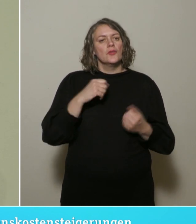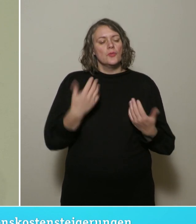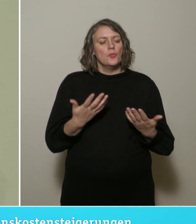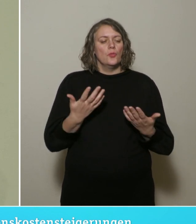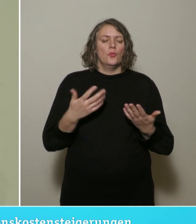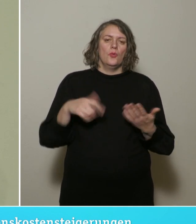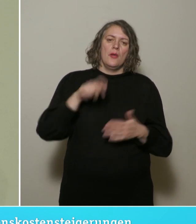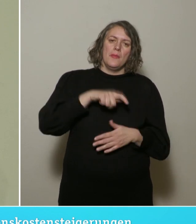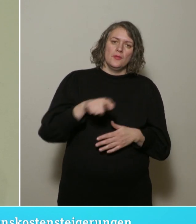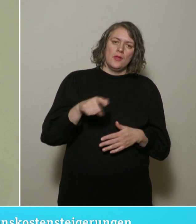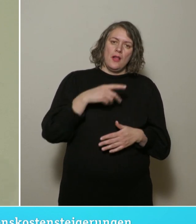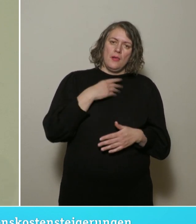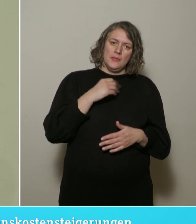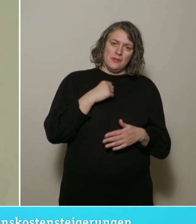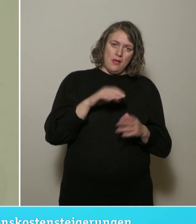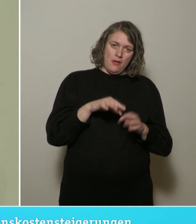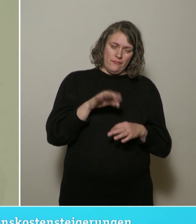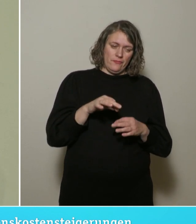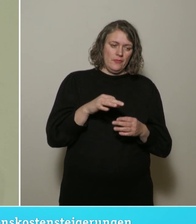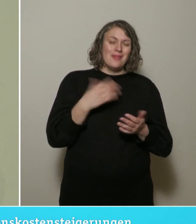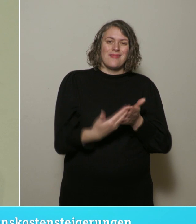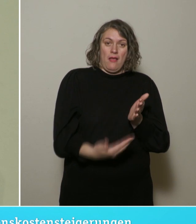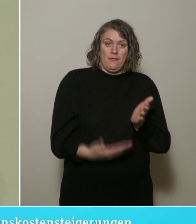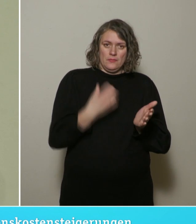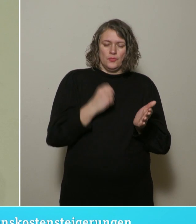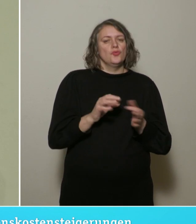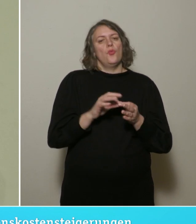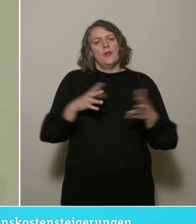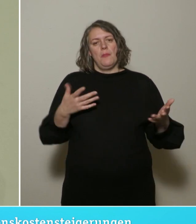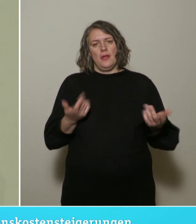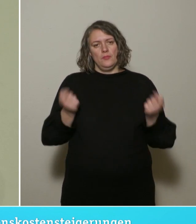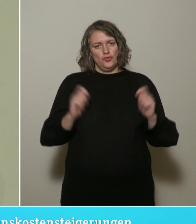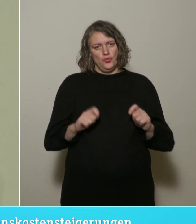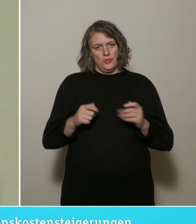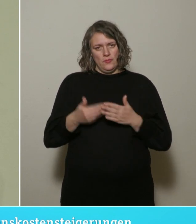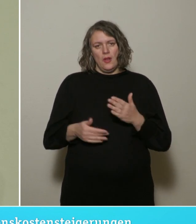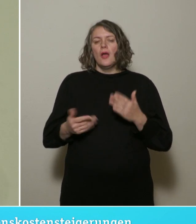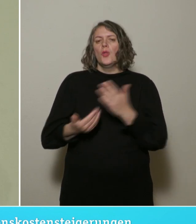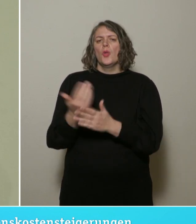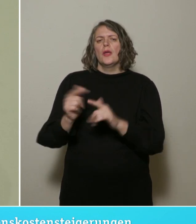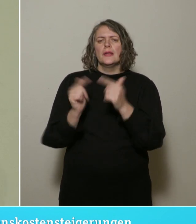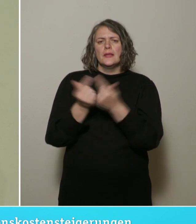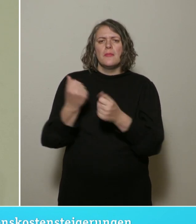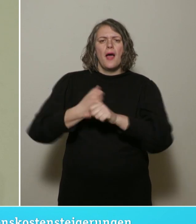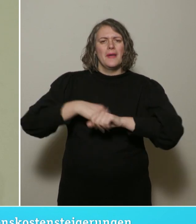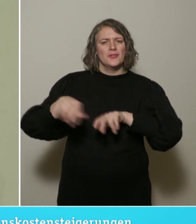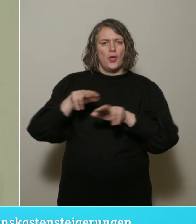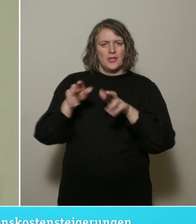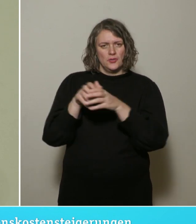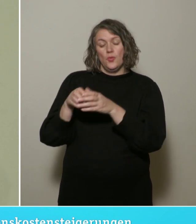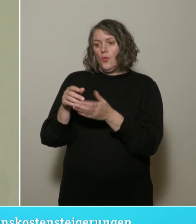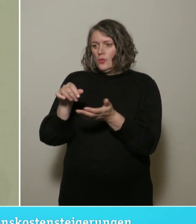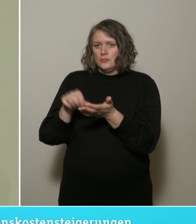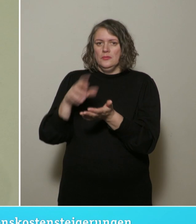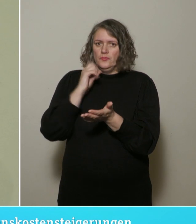Personalbedarfen ist aber auch unabhängig von der Beschlussvorlage beim neu aufgestellten Team Arbeitsorganisation ein ganz zentraler Wunsch und